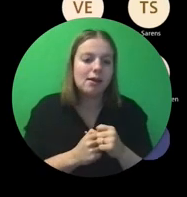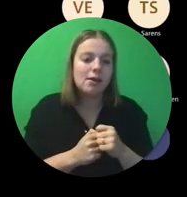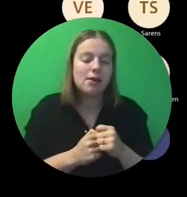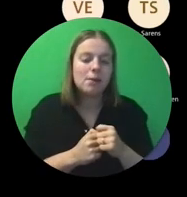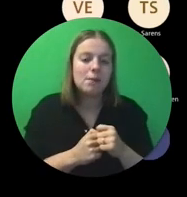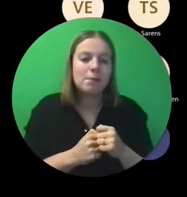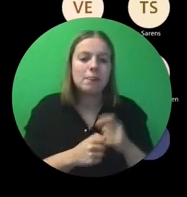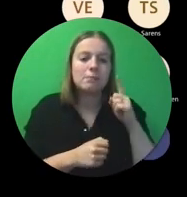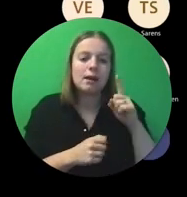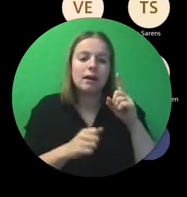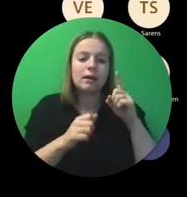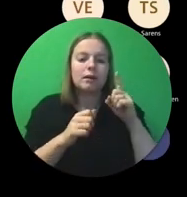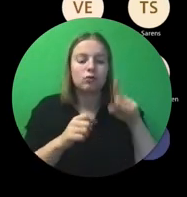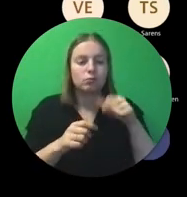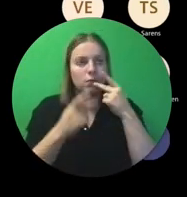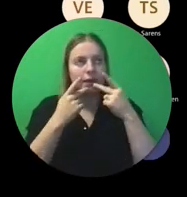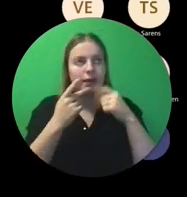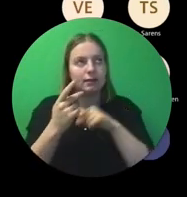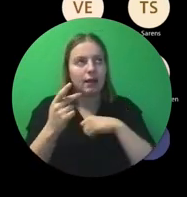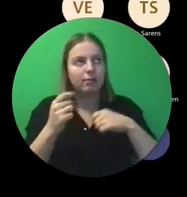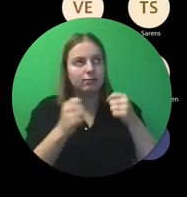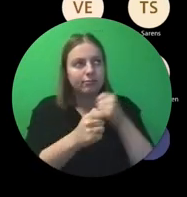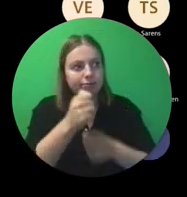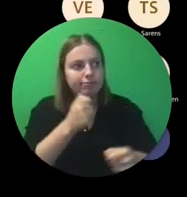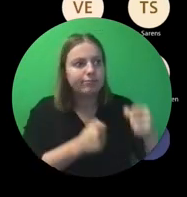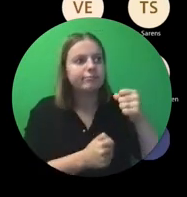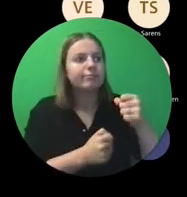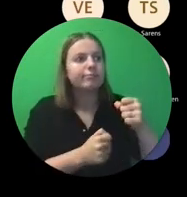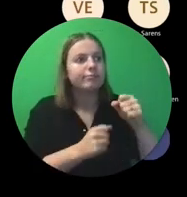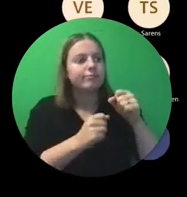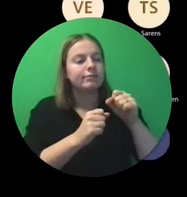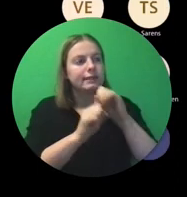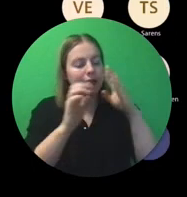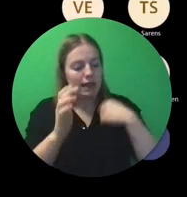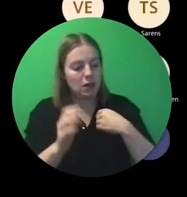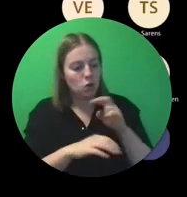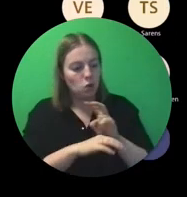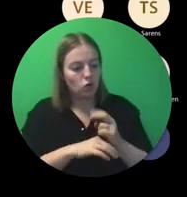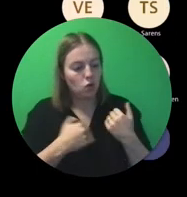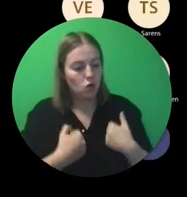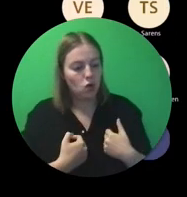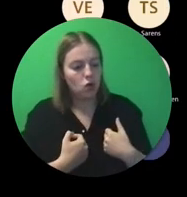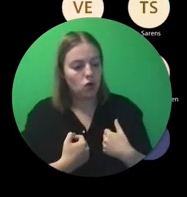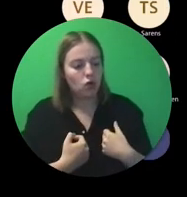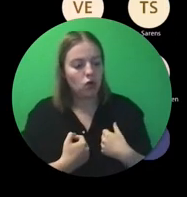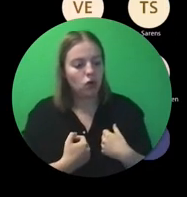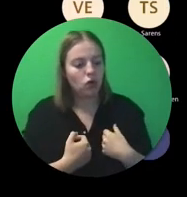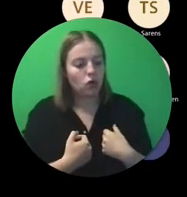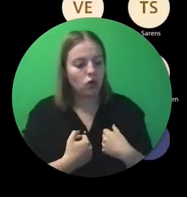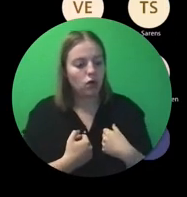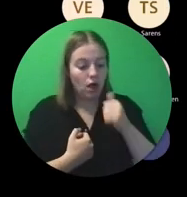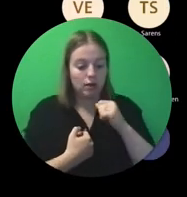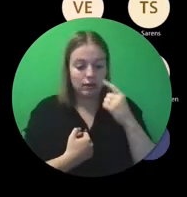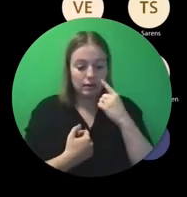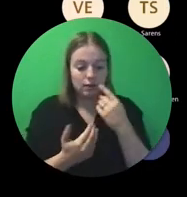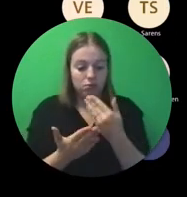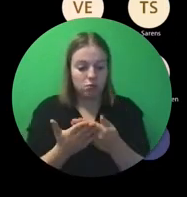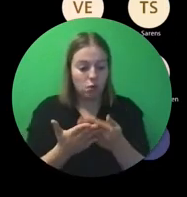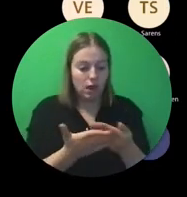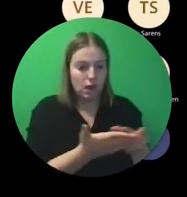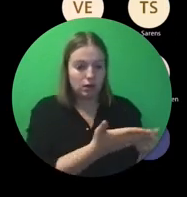Maar stel je in plaats van iemand die komt kijken en controleren, is er voldoende